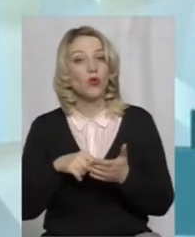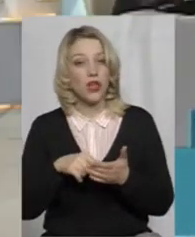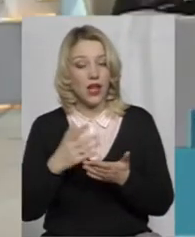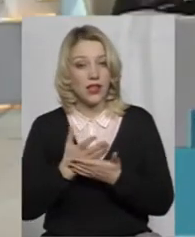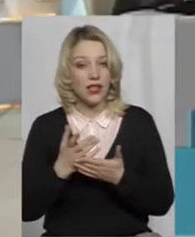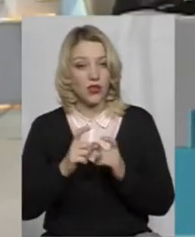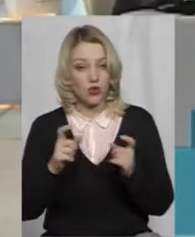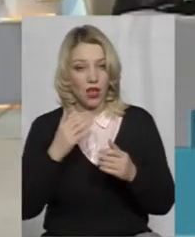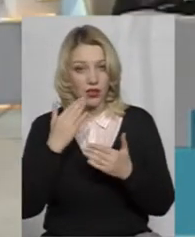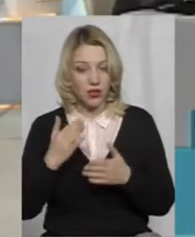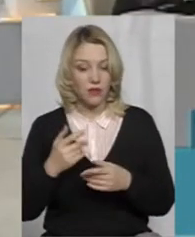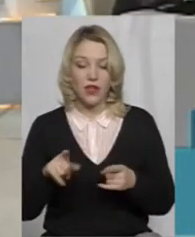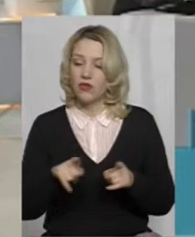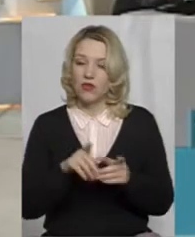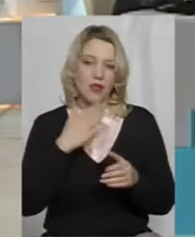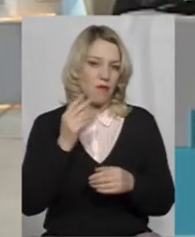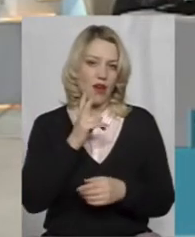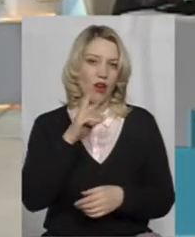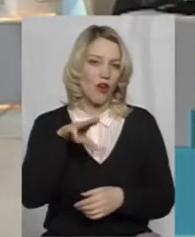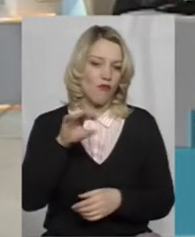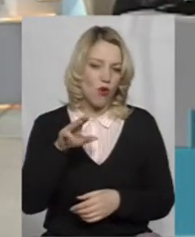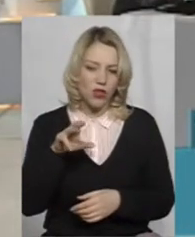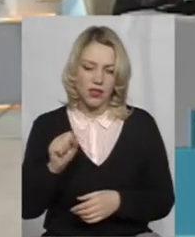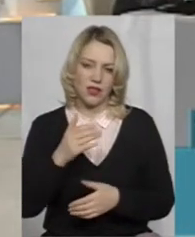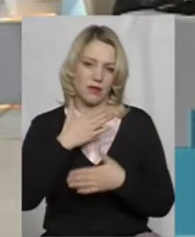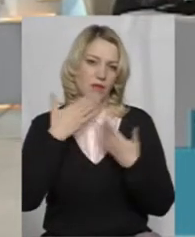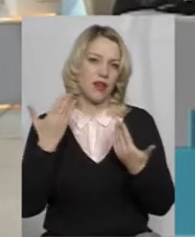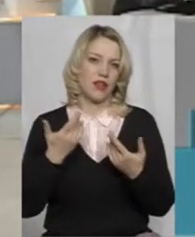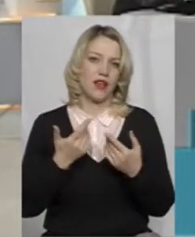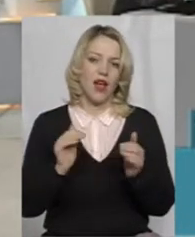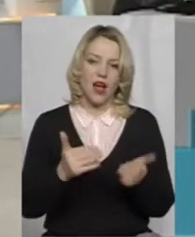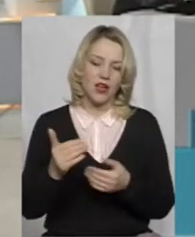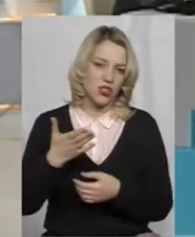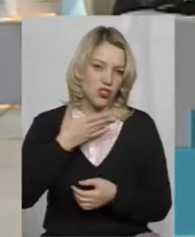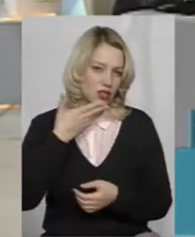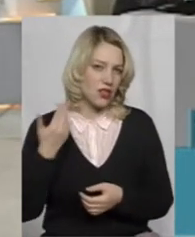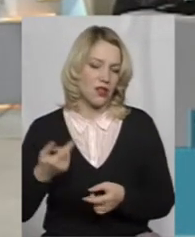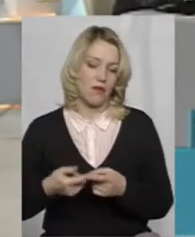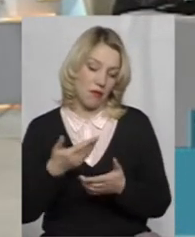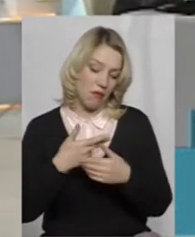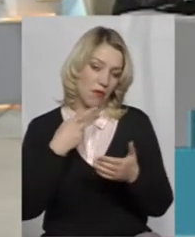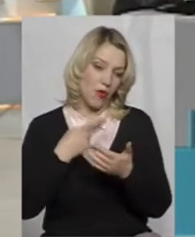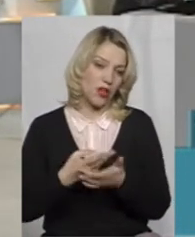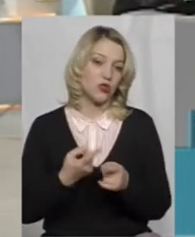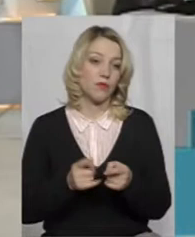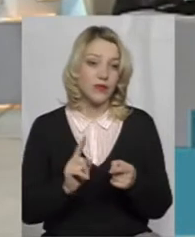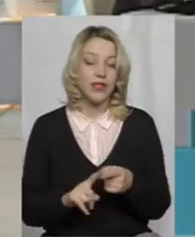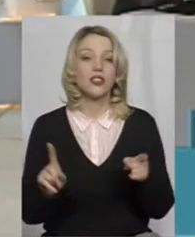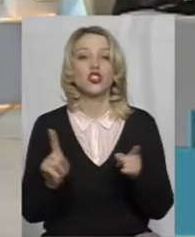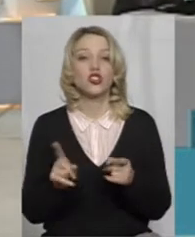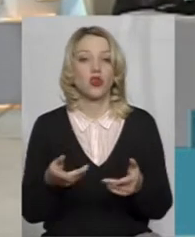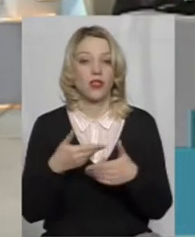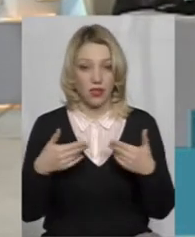скажімо так, квот, немає ніяких ограничень. Ми показуємо те, що нам